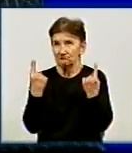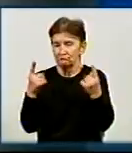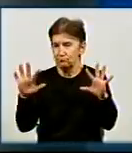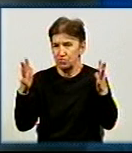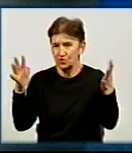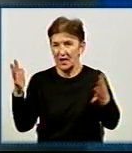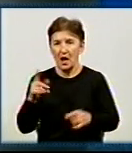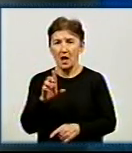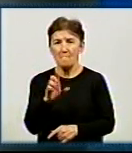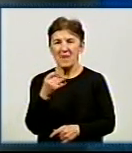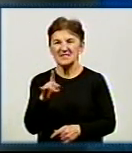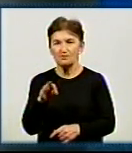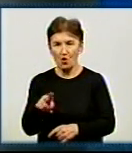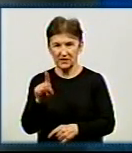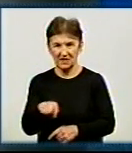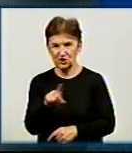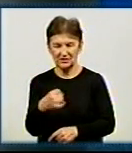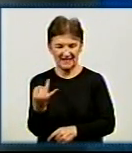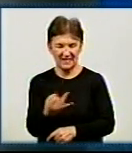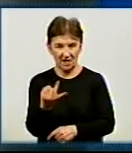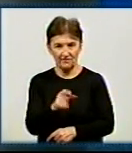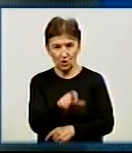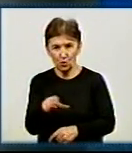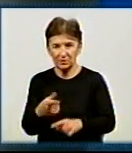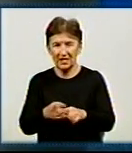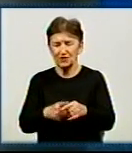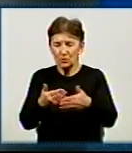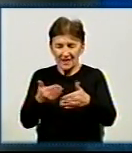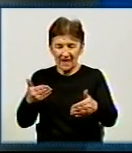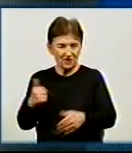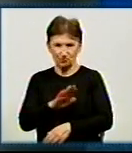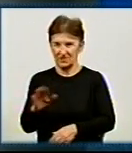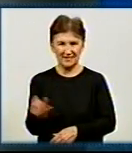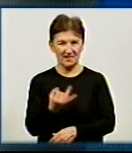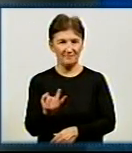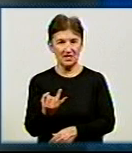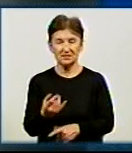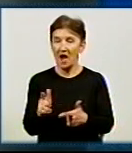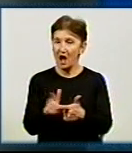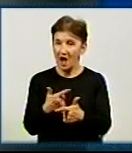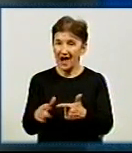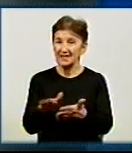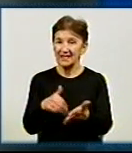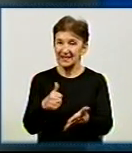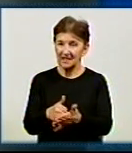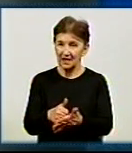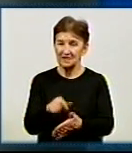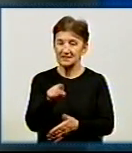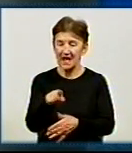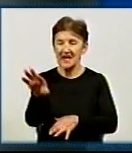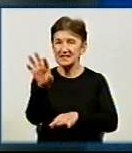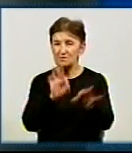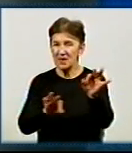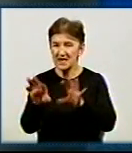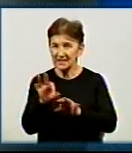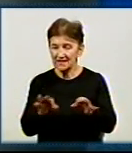зацікавились навіть ті люди, які до цього не цікавились. Тому це найвидатніша подія. Але для того, і це збірна все ж таки